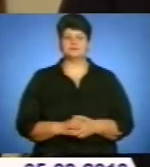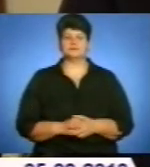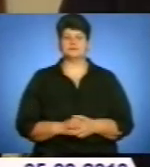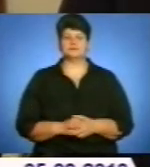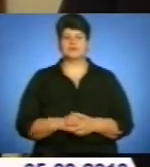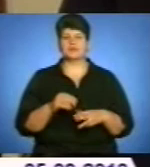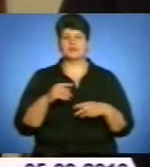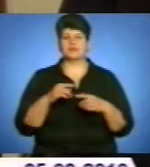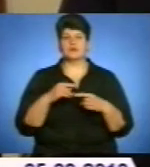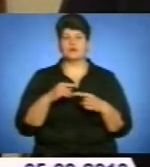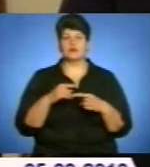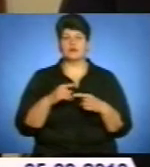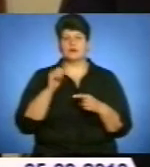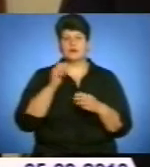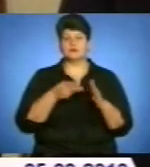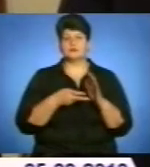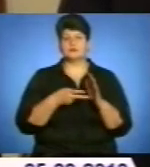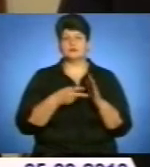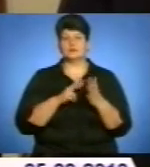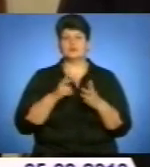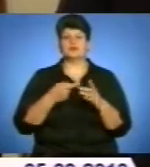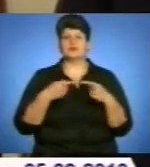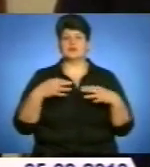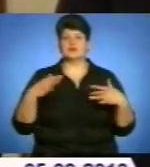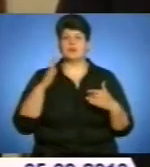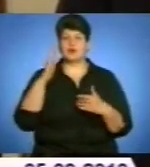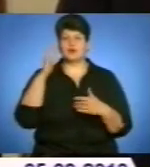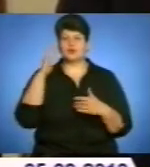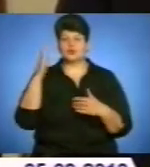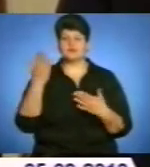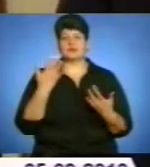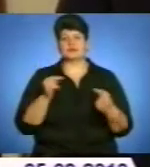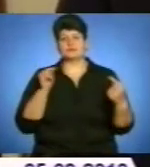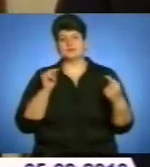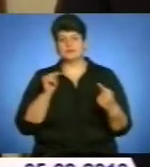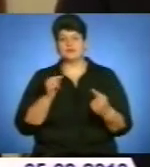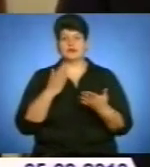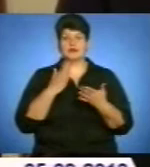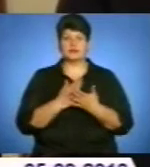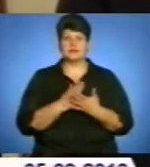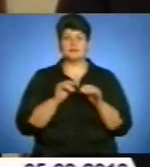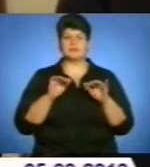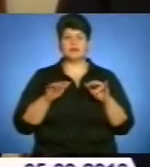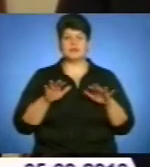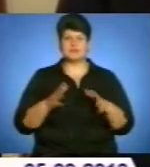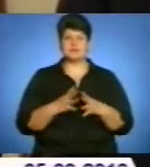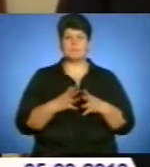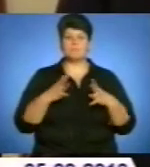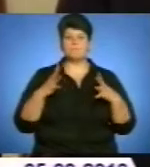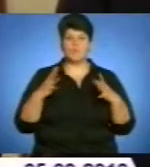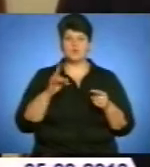встроять різні прогнози, є і протиці, іде такий процес, я б сказав, більше